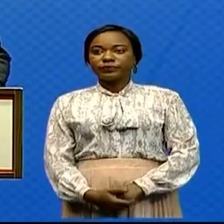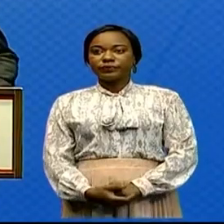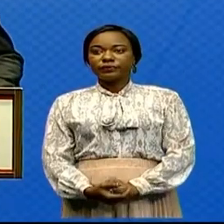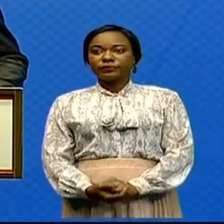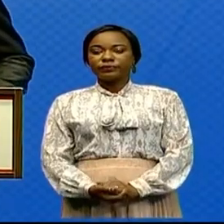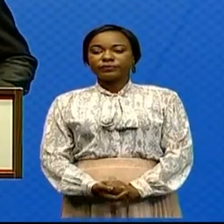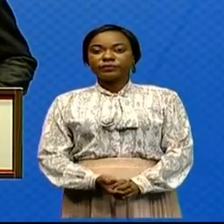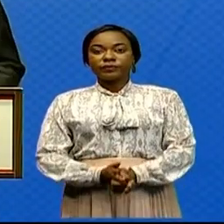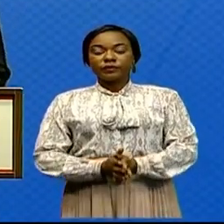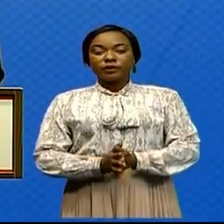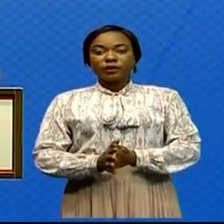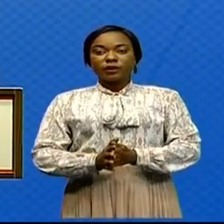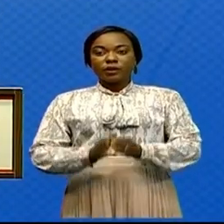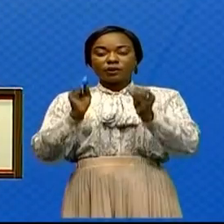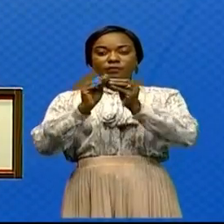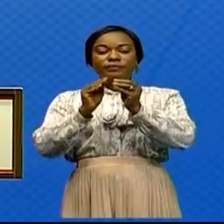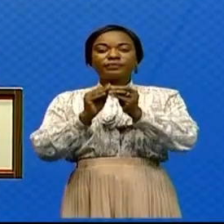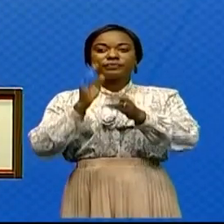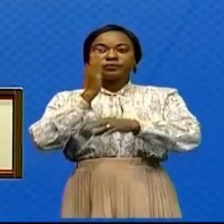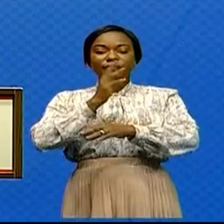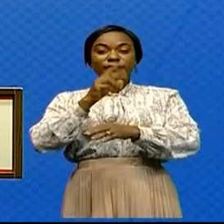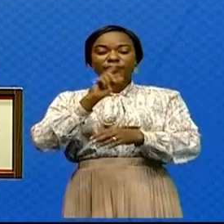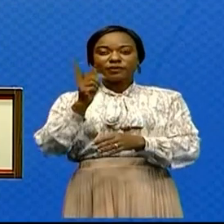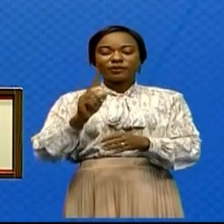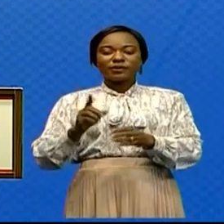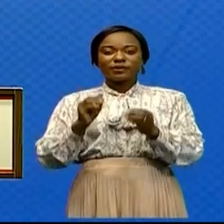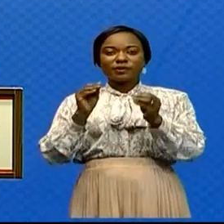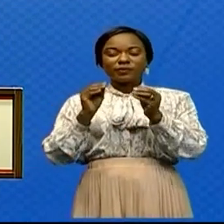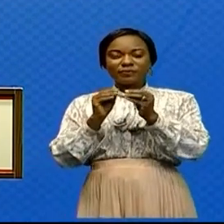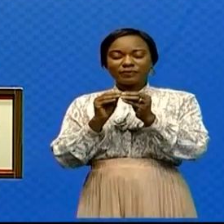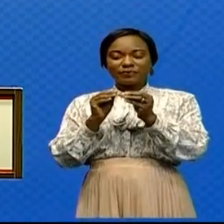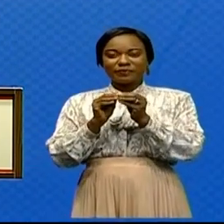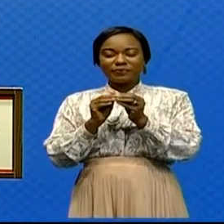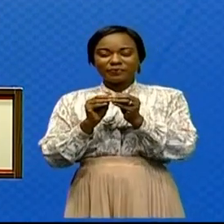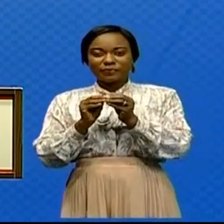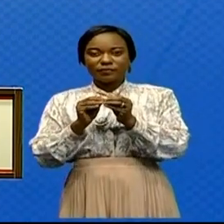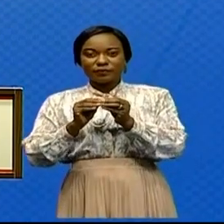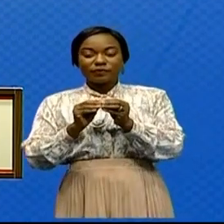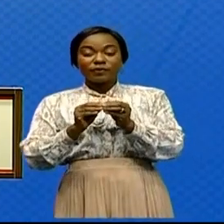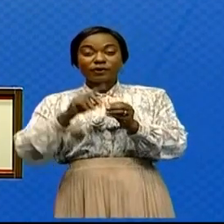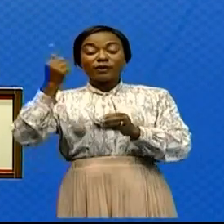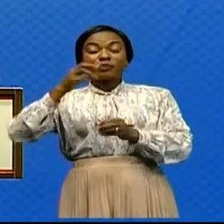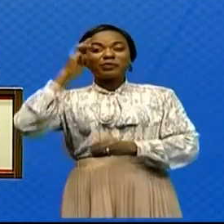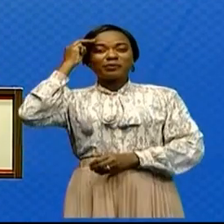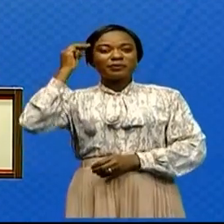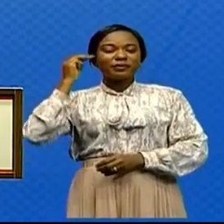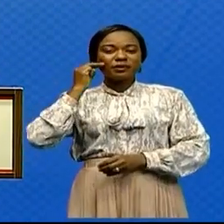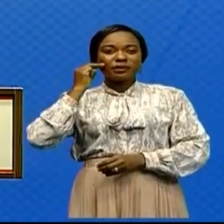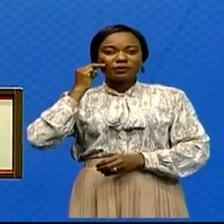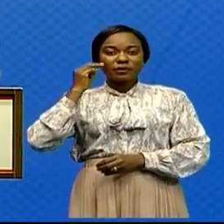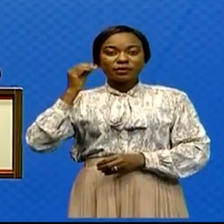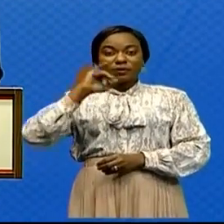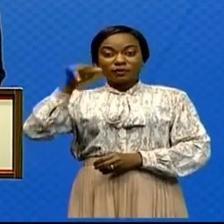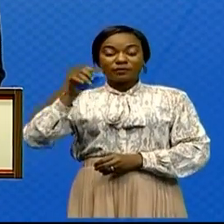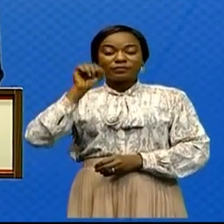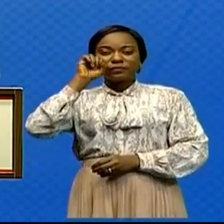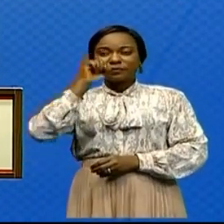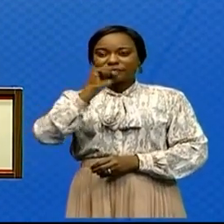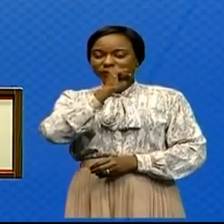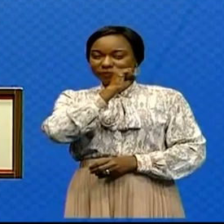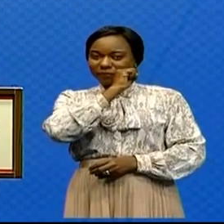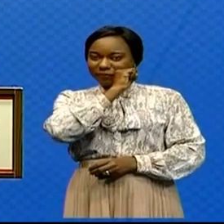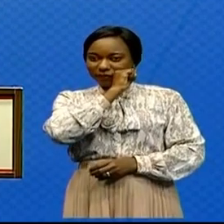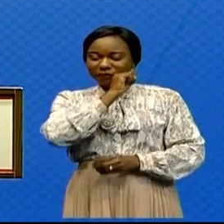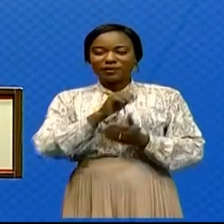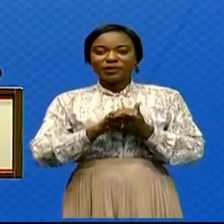Compte rendu de la 30e réunion du Conseil de Ministres. Le Premier ministre Jean-Michel Sama-Lukone de Kienge